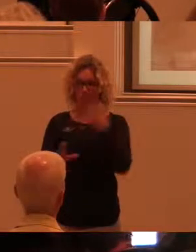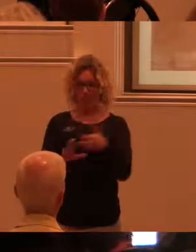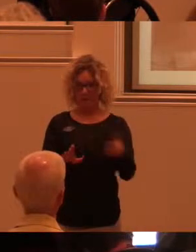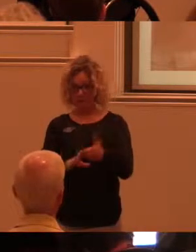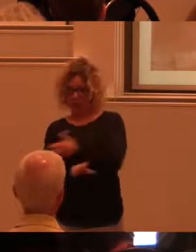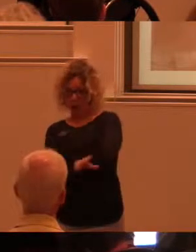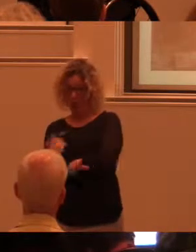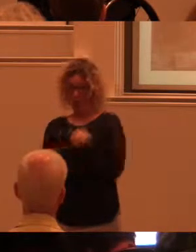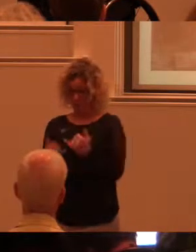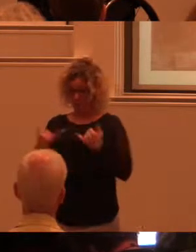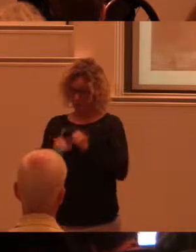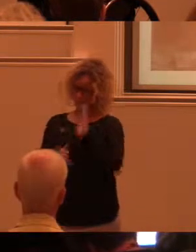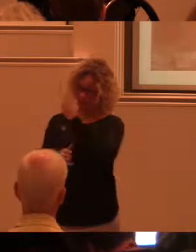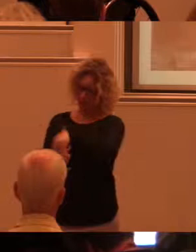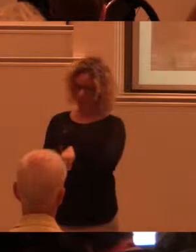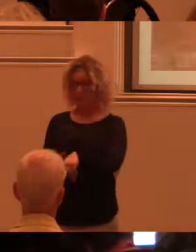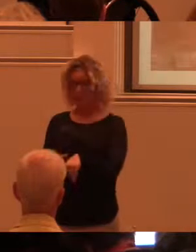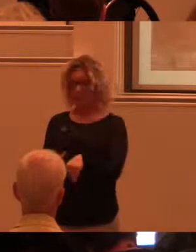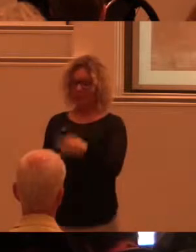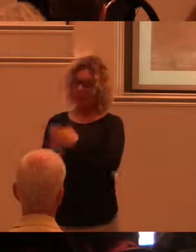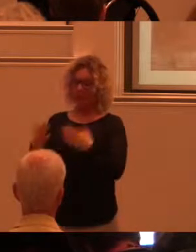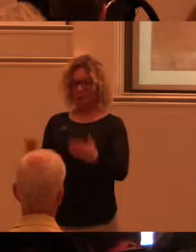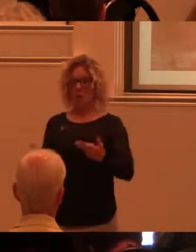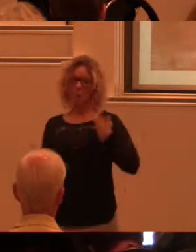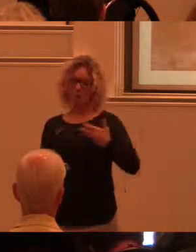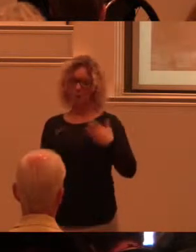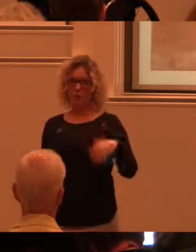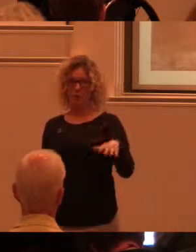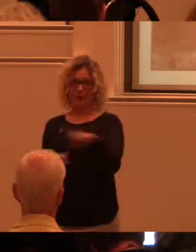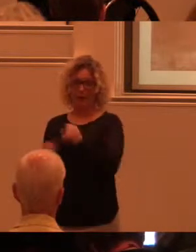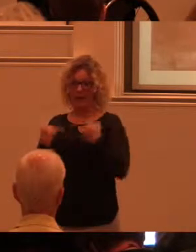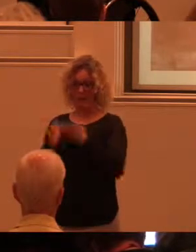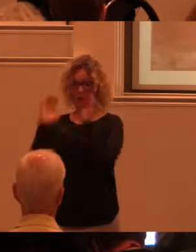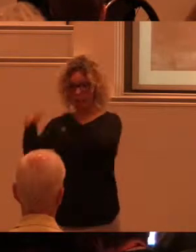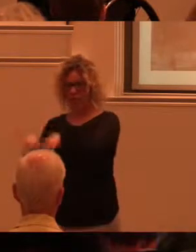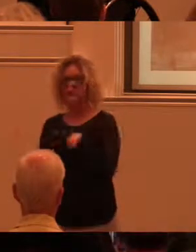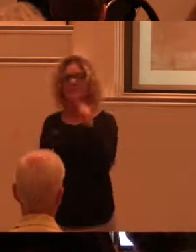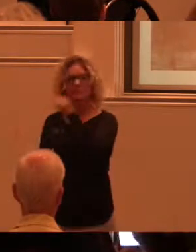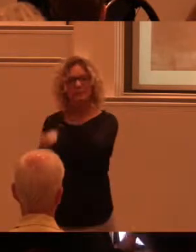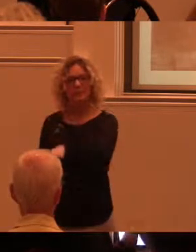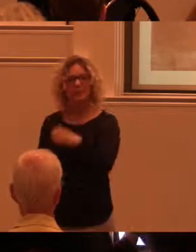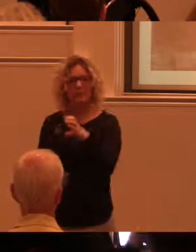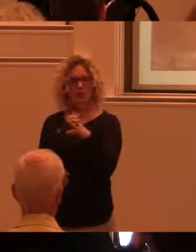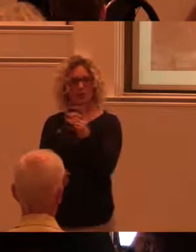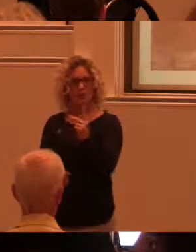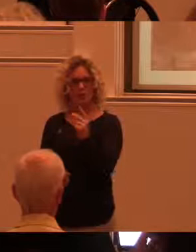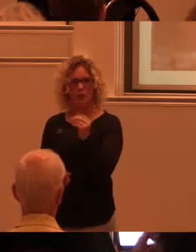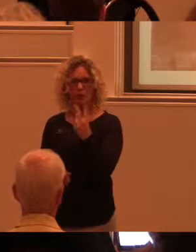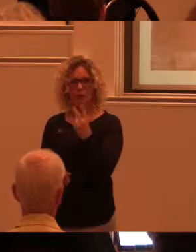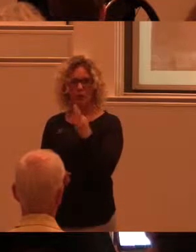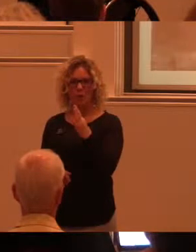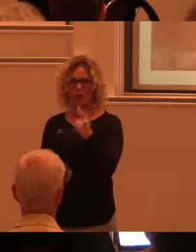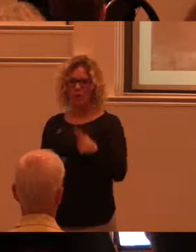institutionen iväg på en halvdagsutflykt. Hela institutionen. Vi skulle åka till Skarholts slott som ligger